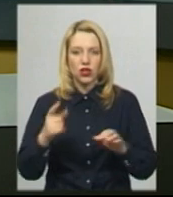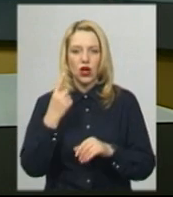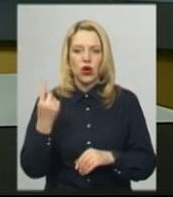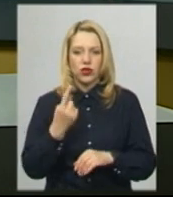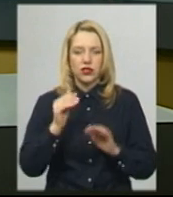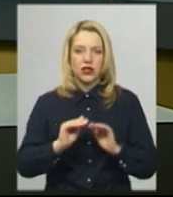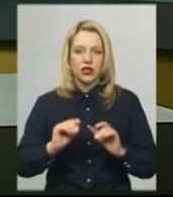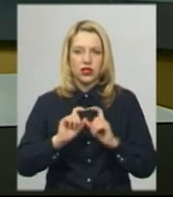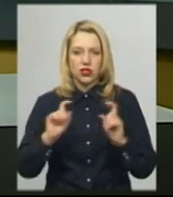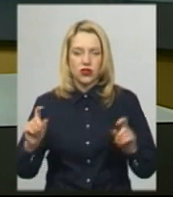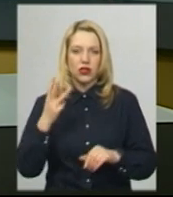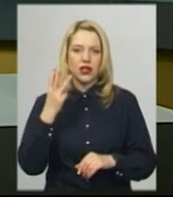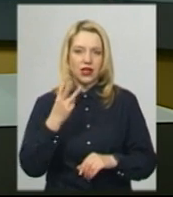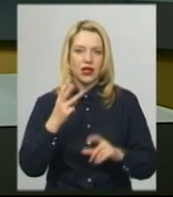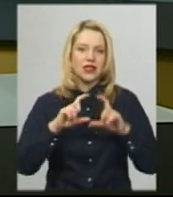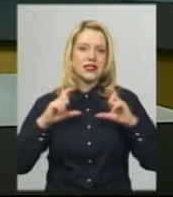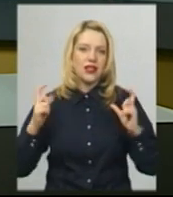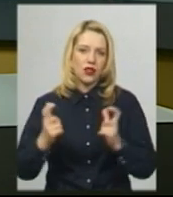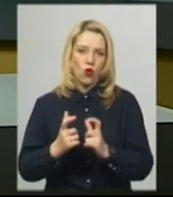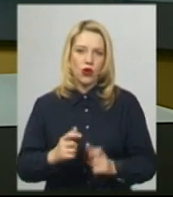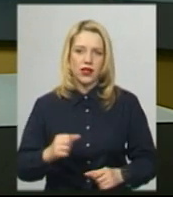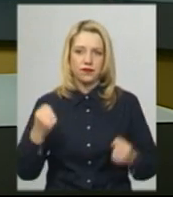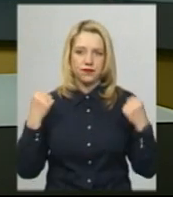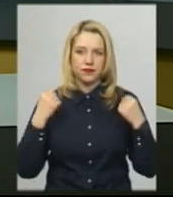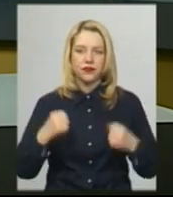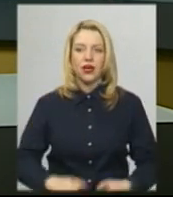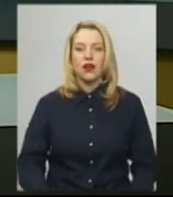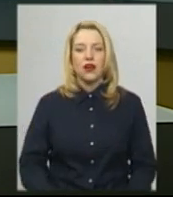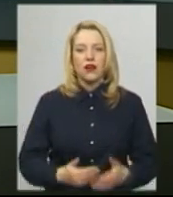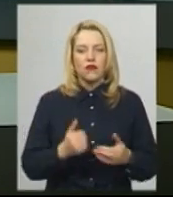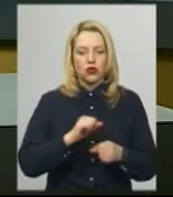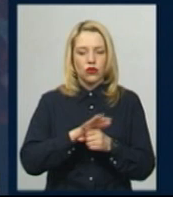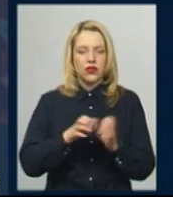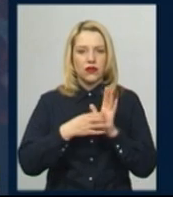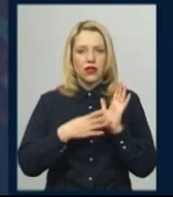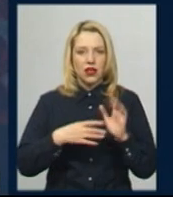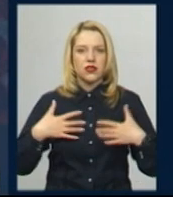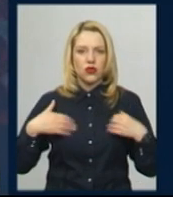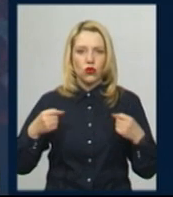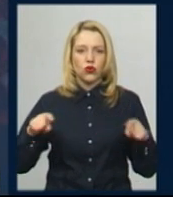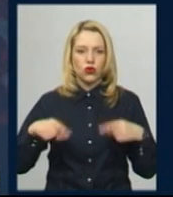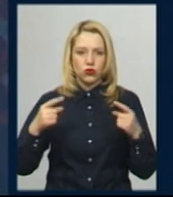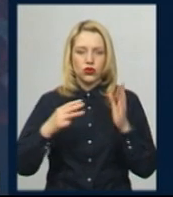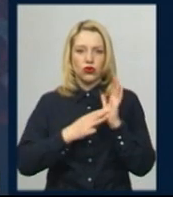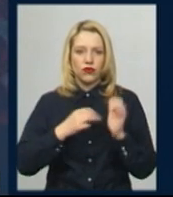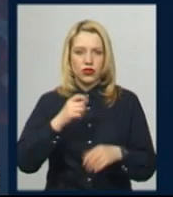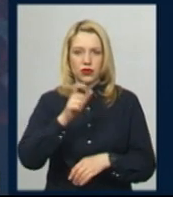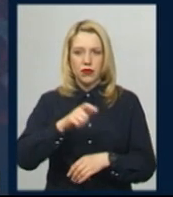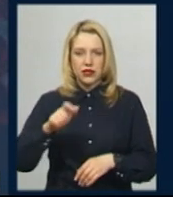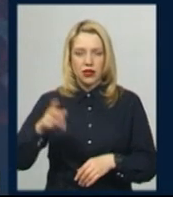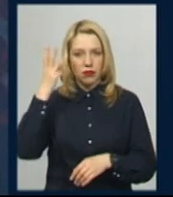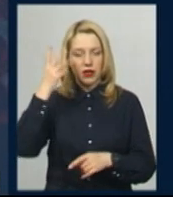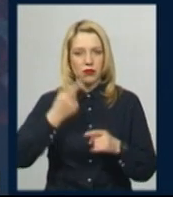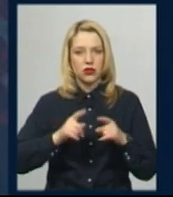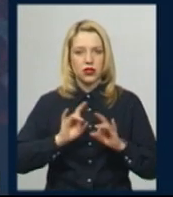садочок та 3 стадіони. Від COVID-19 одужало 8 пацієнтів з Хмельниччини. Про це